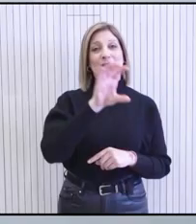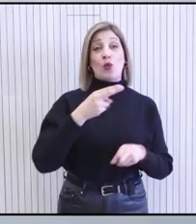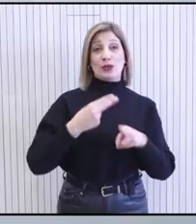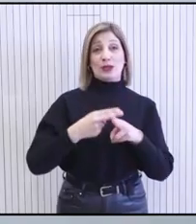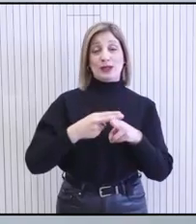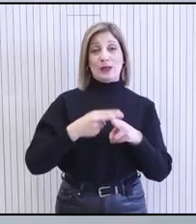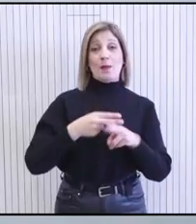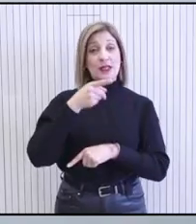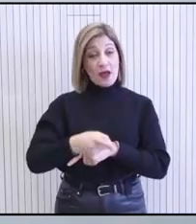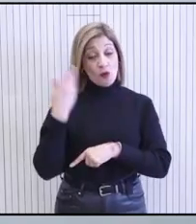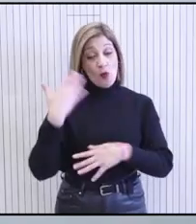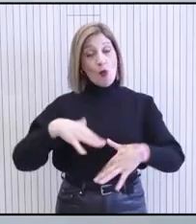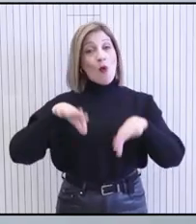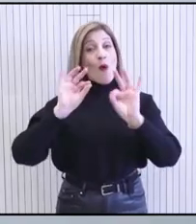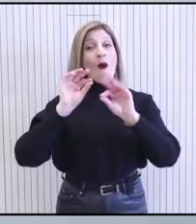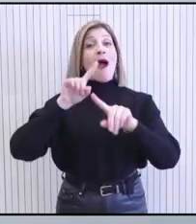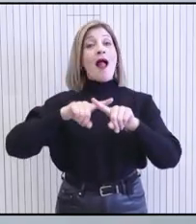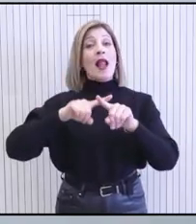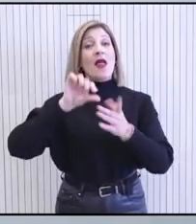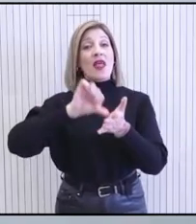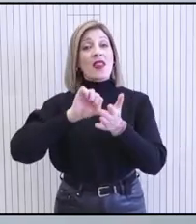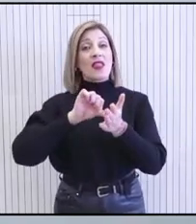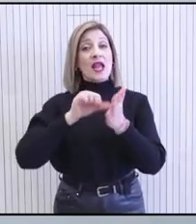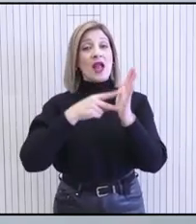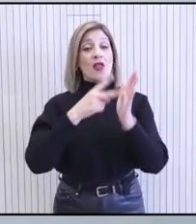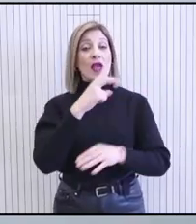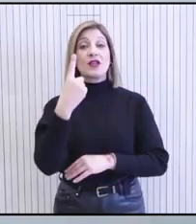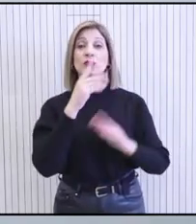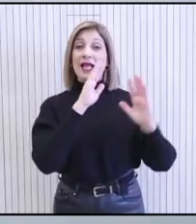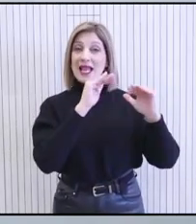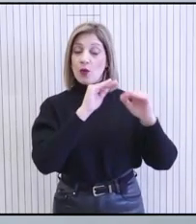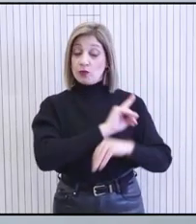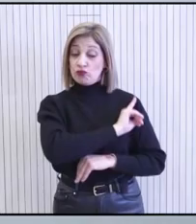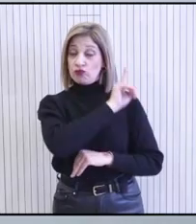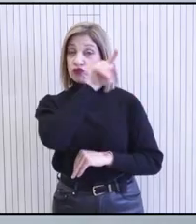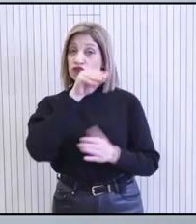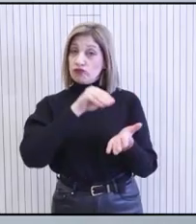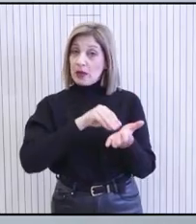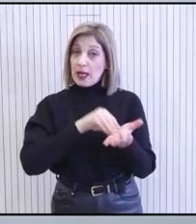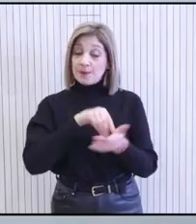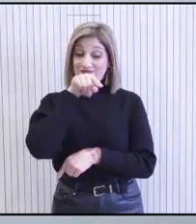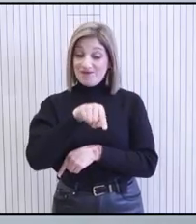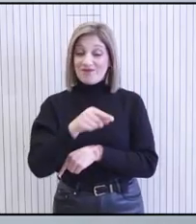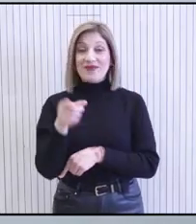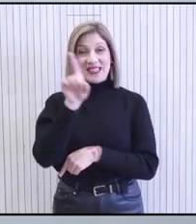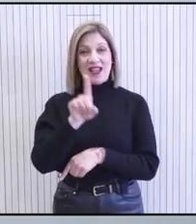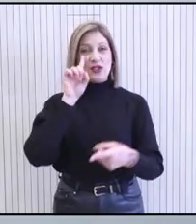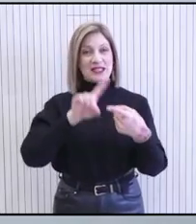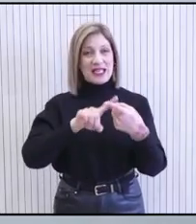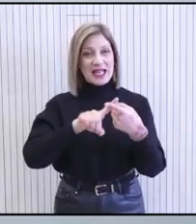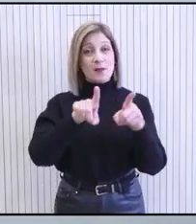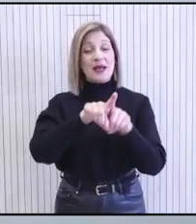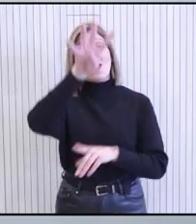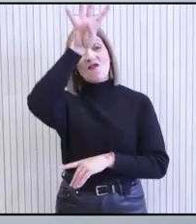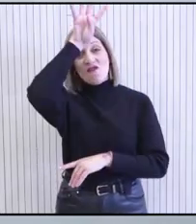σε συνέχεια αυτής που πραγματοποιήθηκε στην Αθήνα τον Ιούλιο του 2021. Σε αυτό το πλαίσιο, ο Πρόεδρος της Δημοκρατίας, μαζί με τον